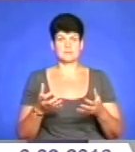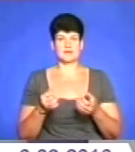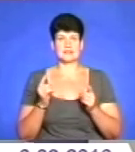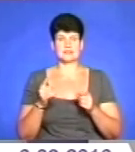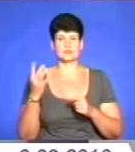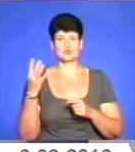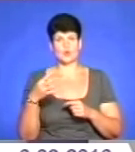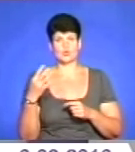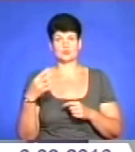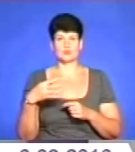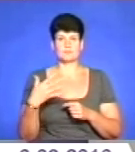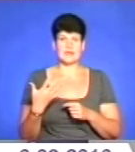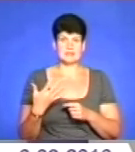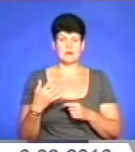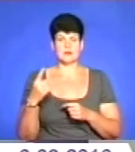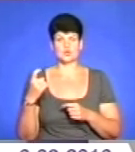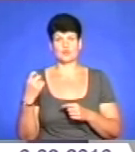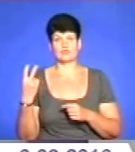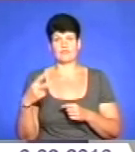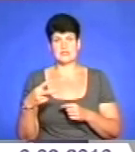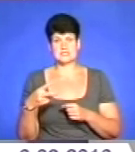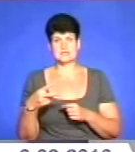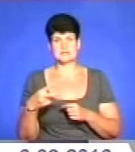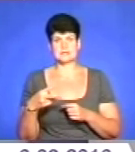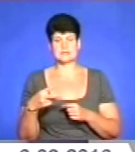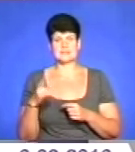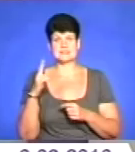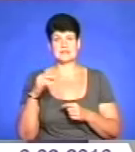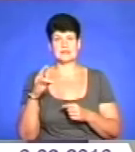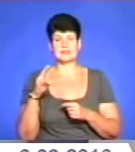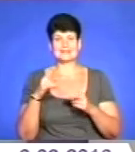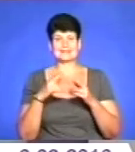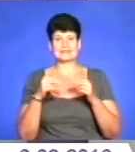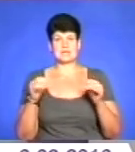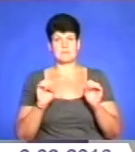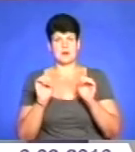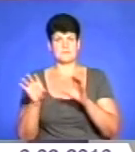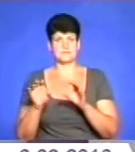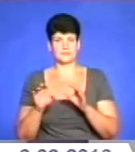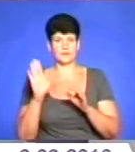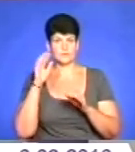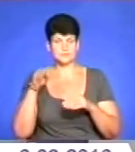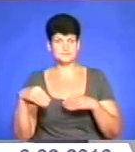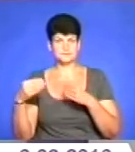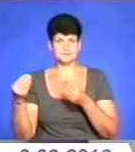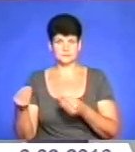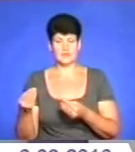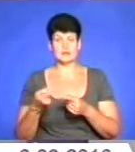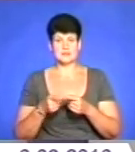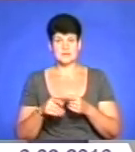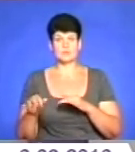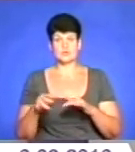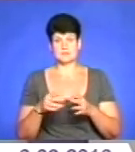40-45, а 120 – перекидка з Дніпра. І цей процес продовжується вже років